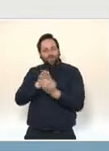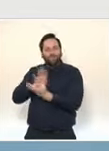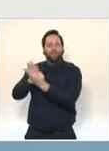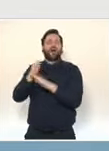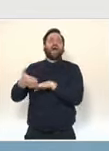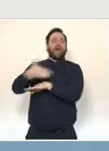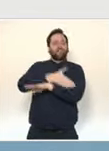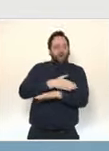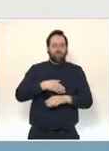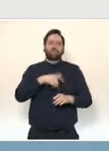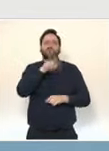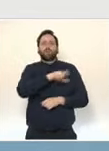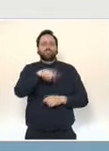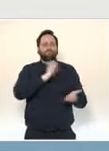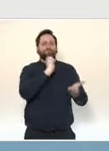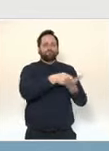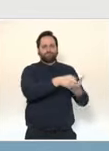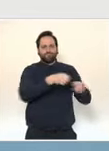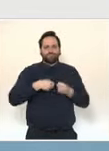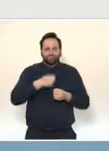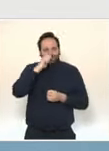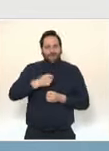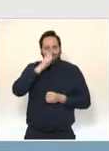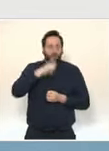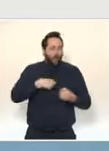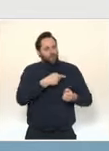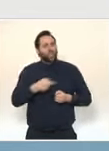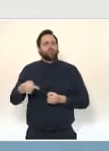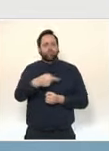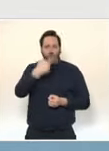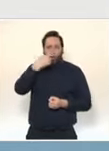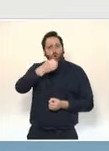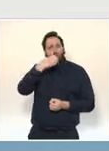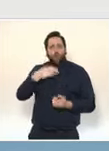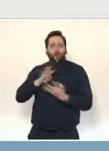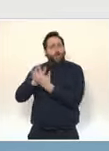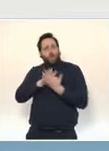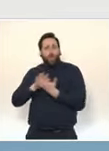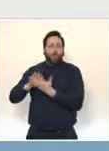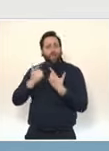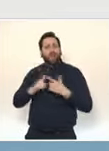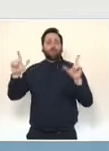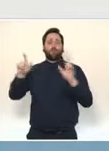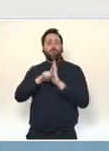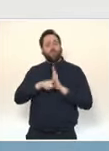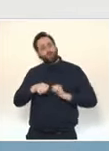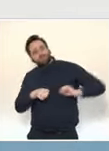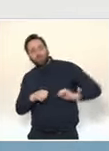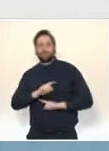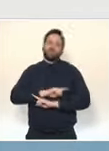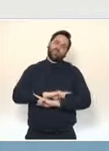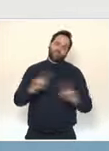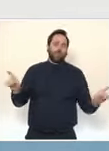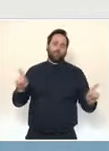moins important, mais il n pas impossible que l'un d'entre vous, malgré tout, soit porteur du virus. Et si vous ne absolument pas attention aux gestes barrières,